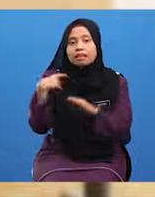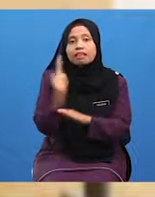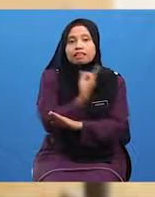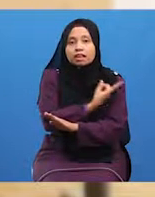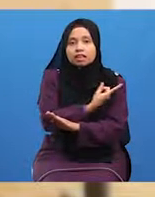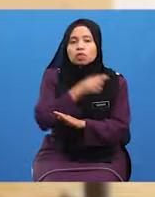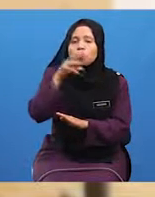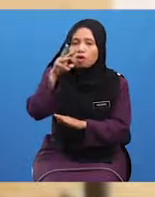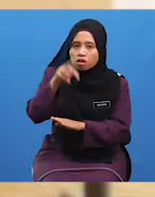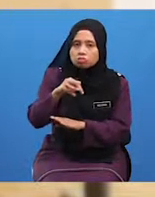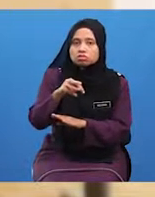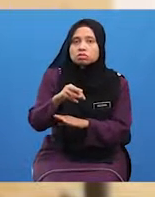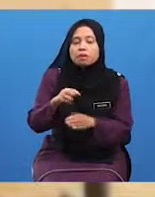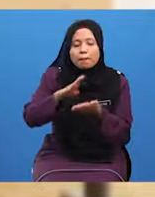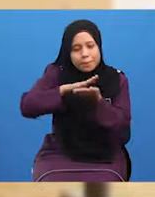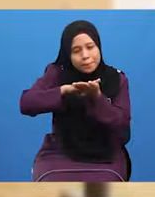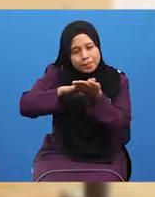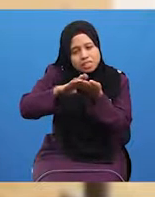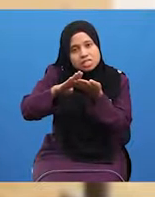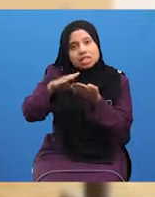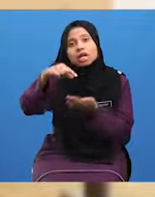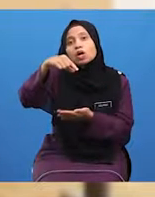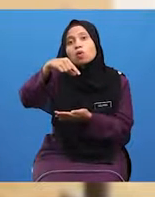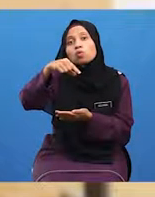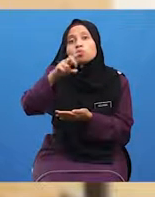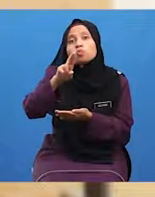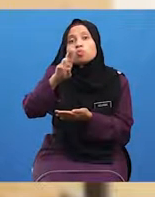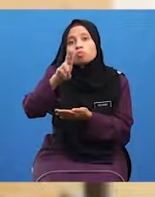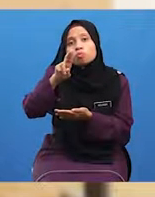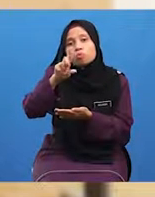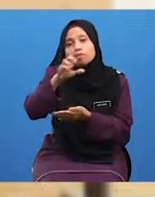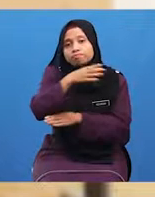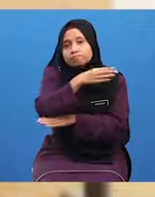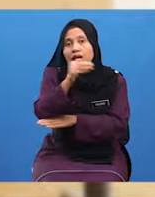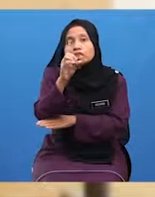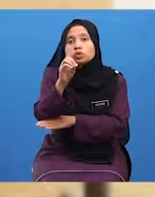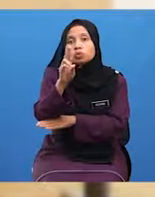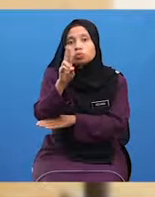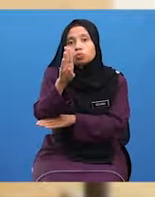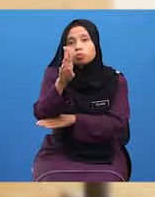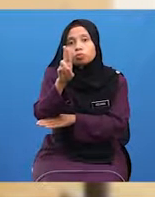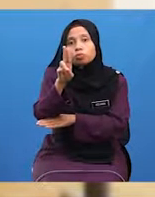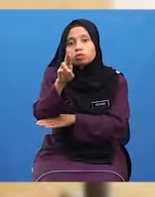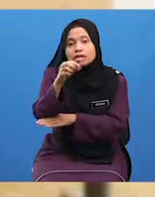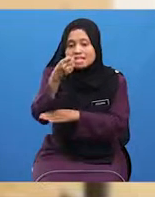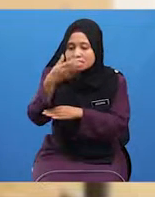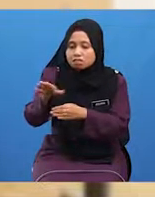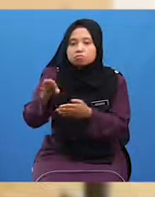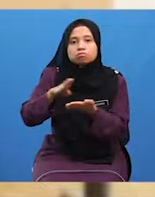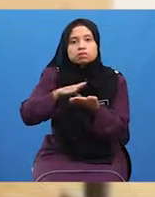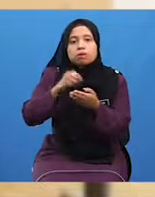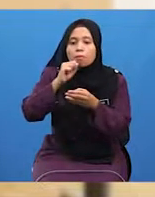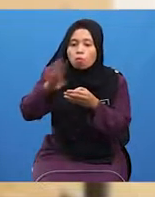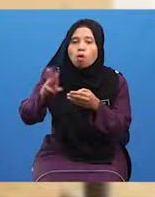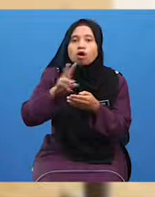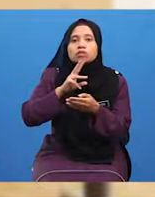wajib membersihkan kubul dan dubur Selepas membuang air kecil